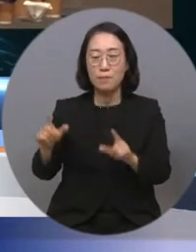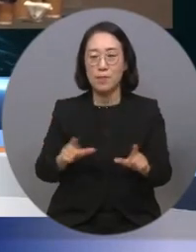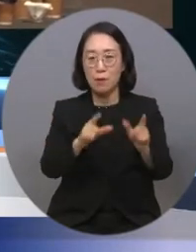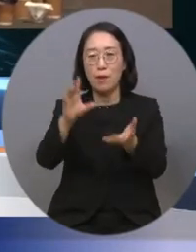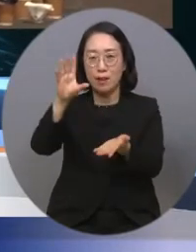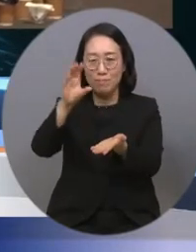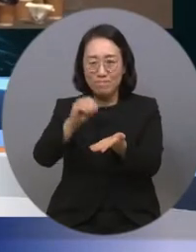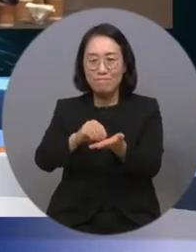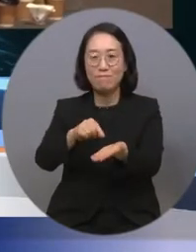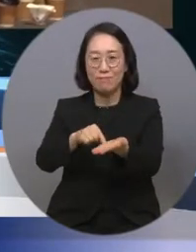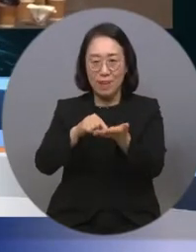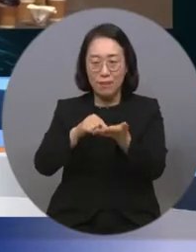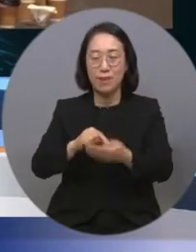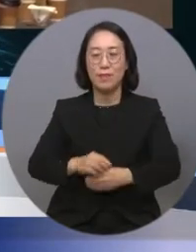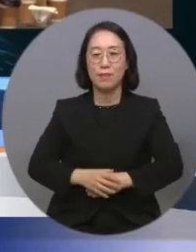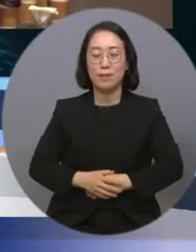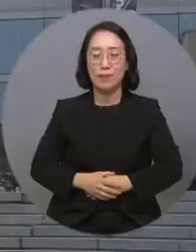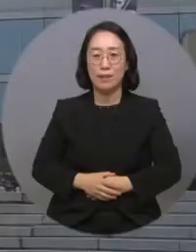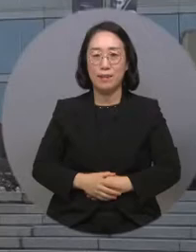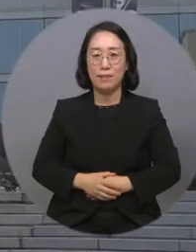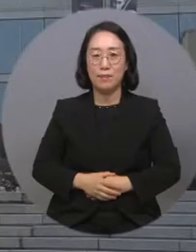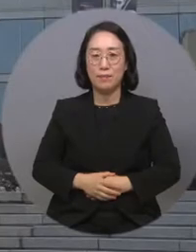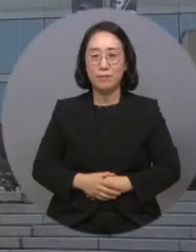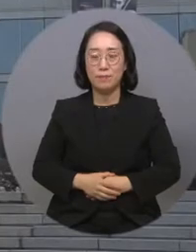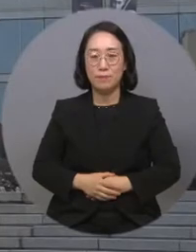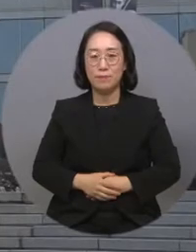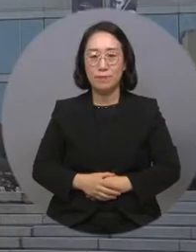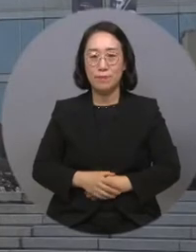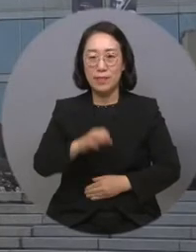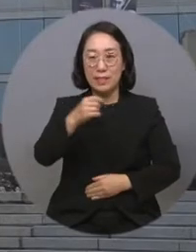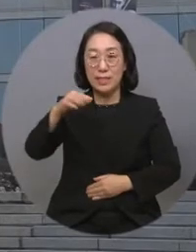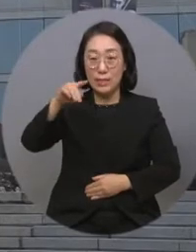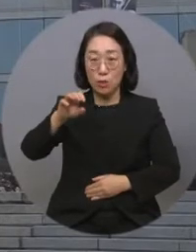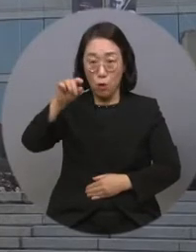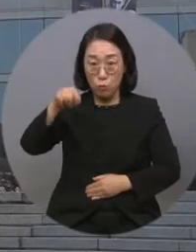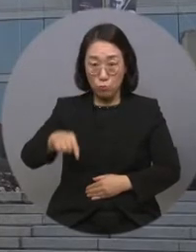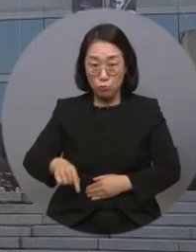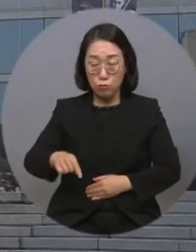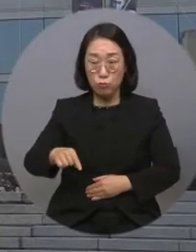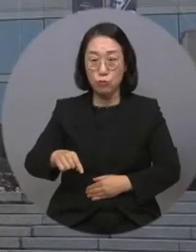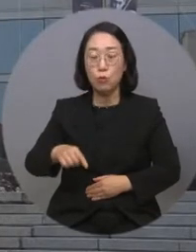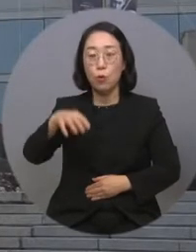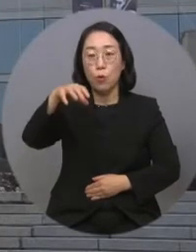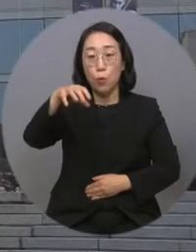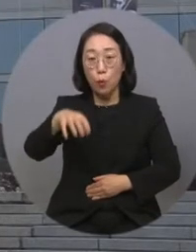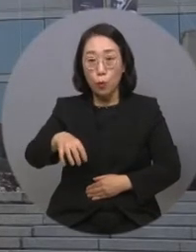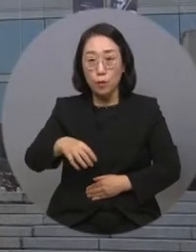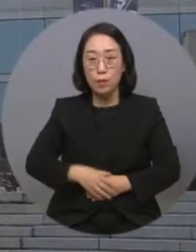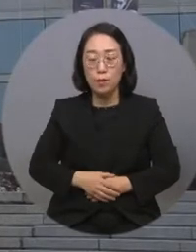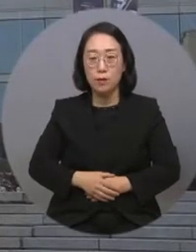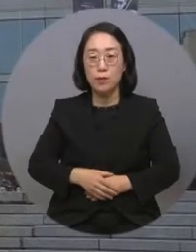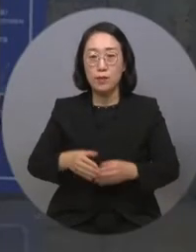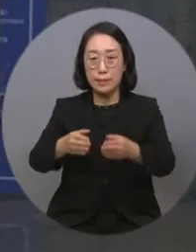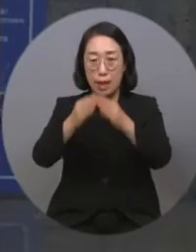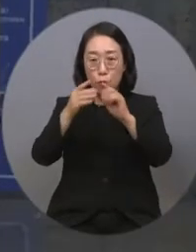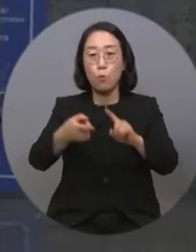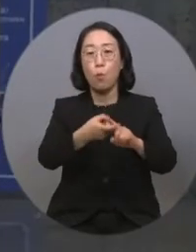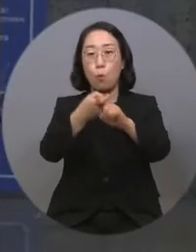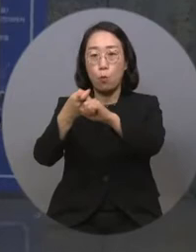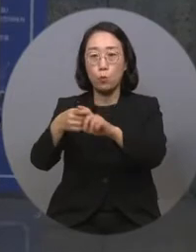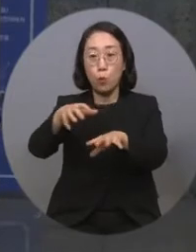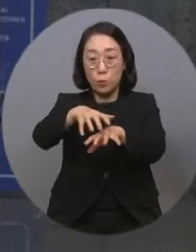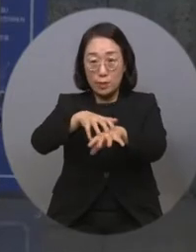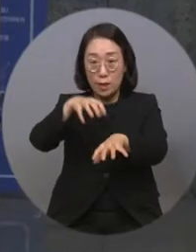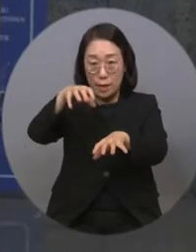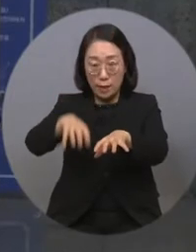정우선 기자가 전합니다. 의정부 예술의 전당에서는 사단법인 세웅 공동체 주체로 발달